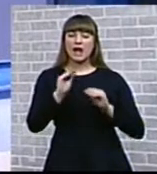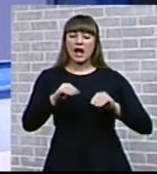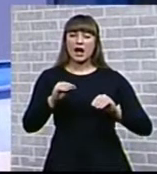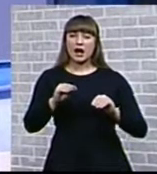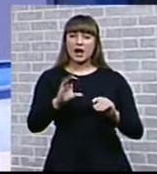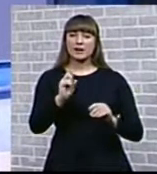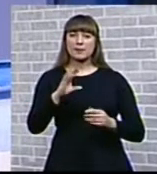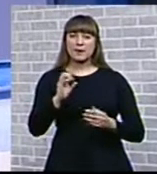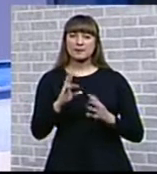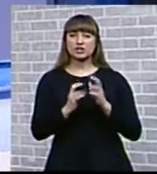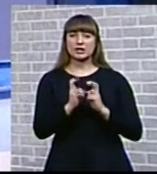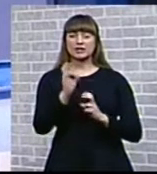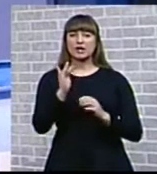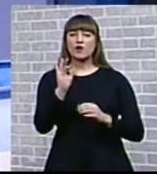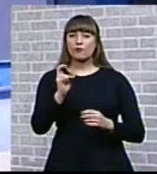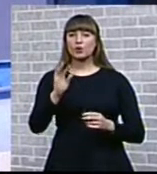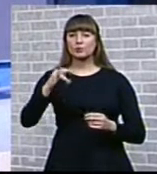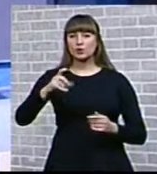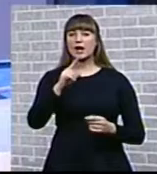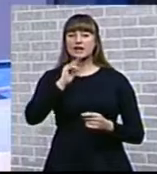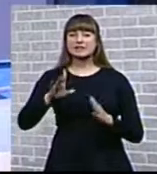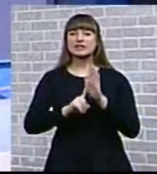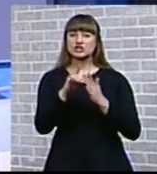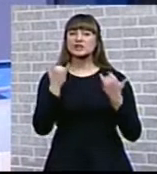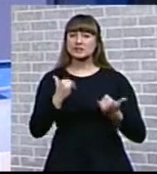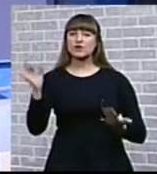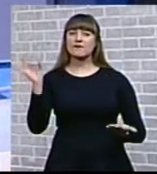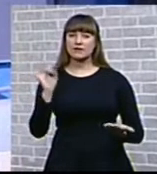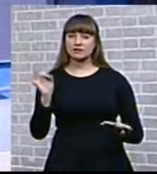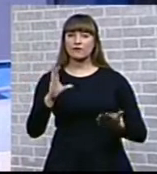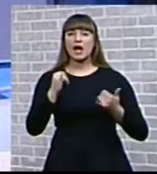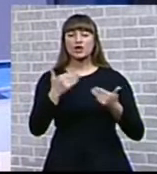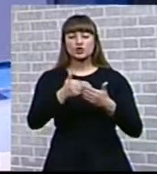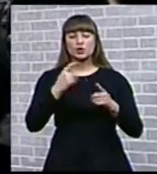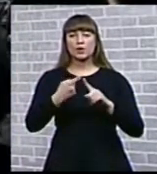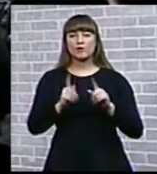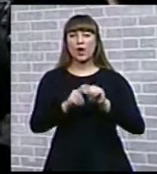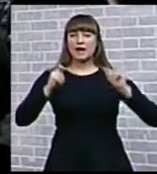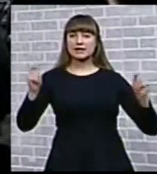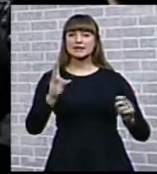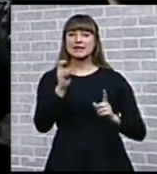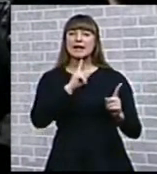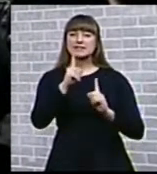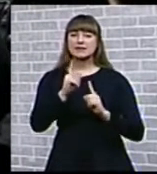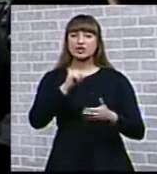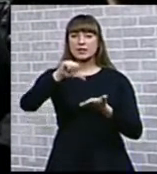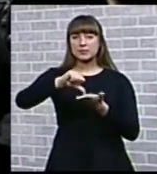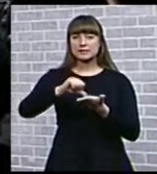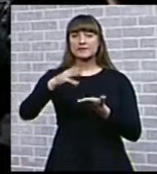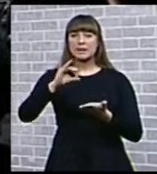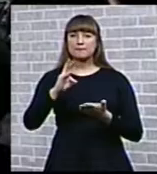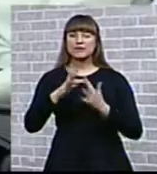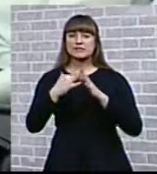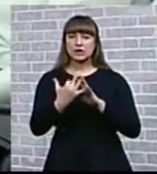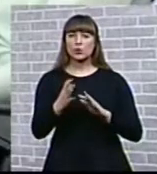Агропромышленный форум Юга России начался сегодня в Ростове. А еще до его открытия на совещании представители Минсельхоза